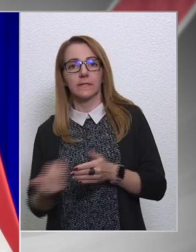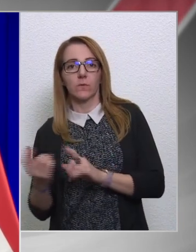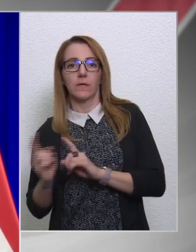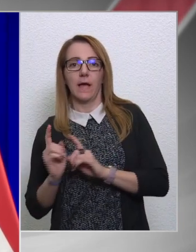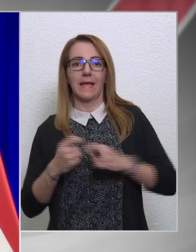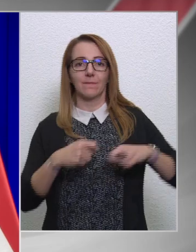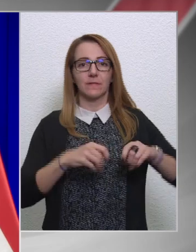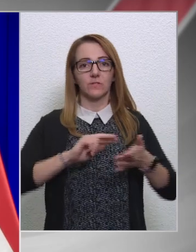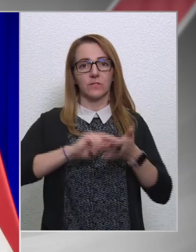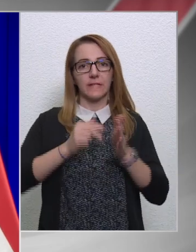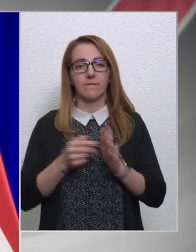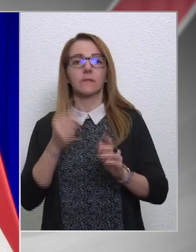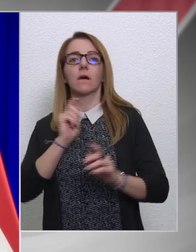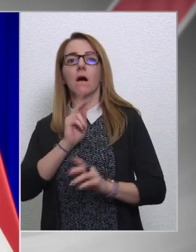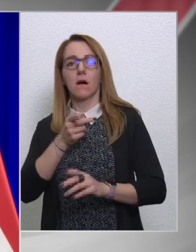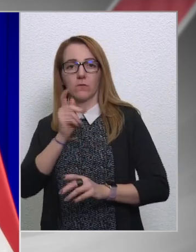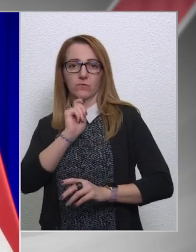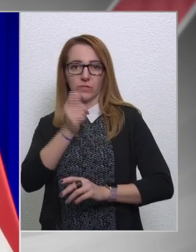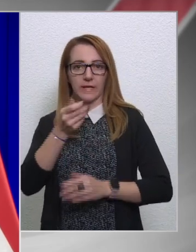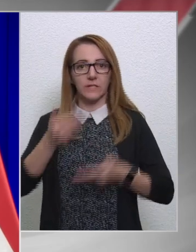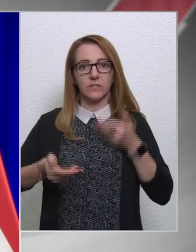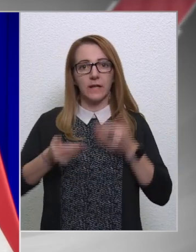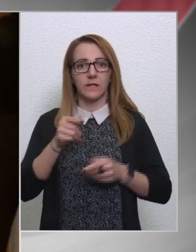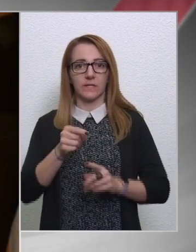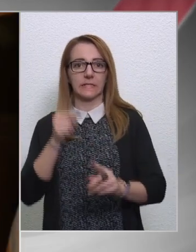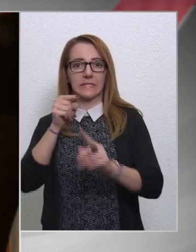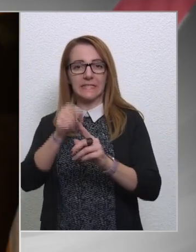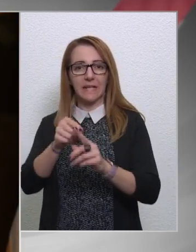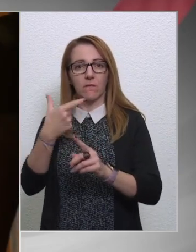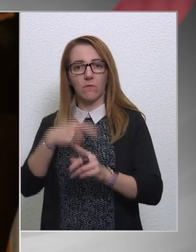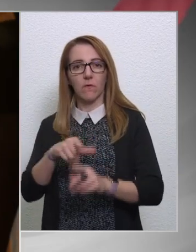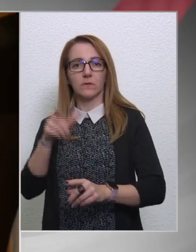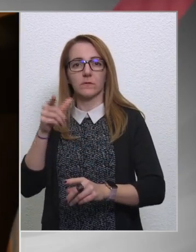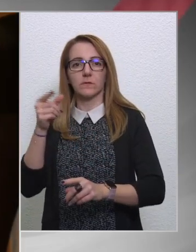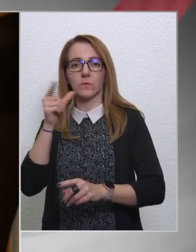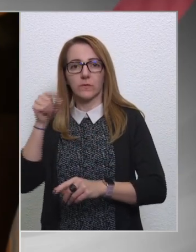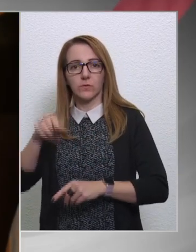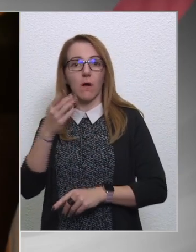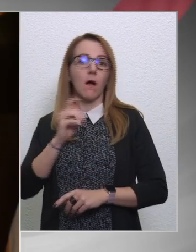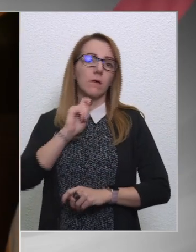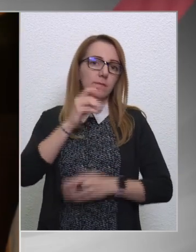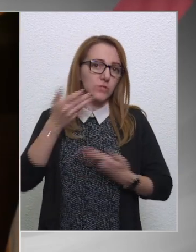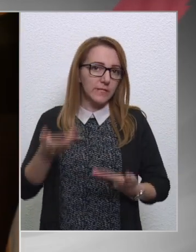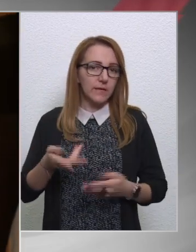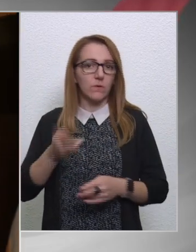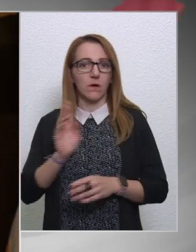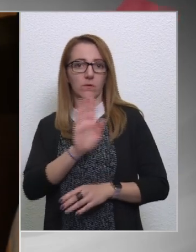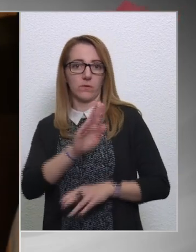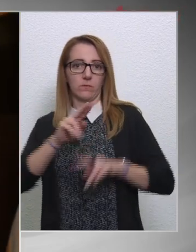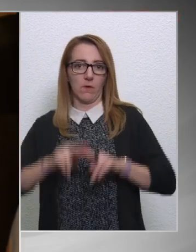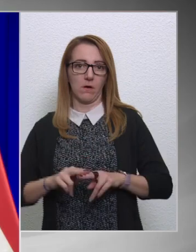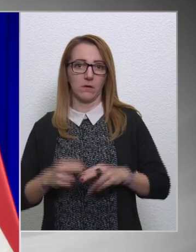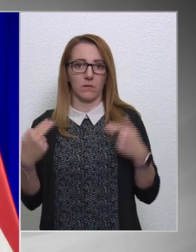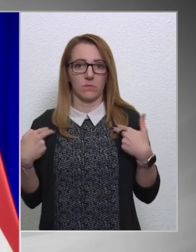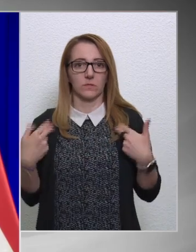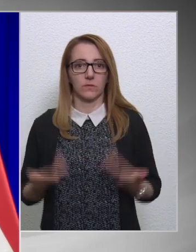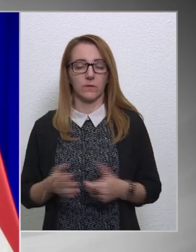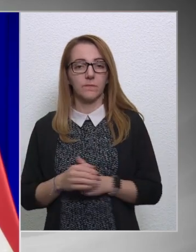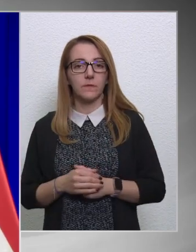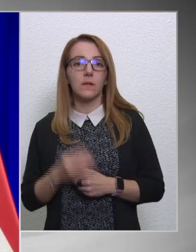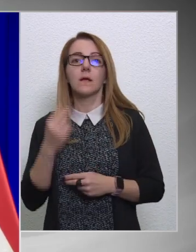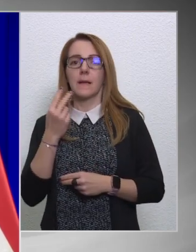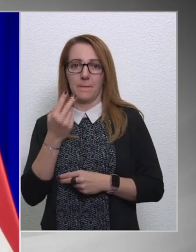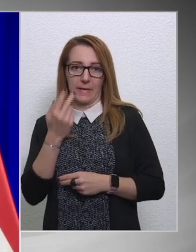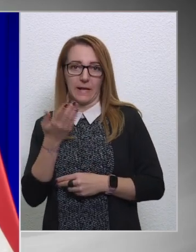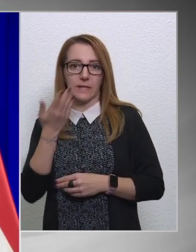sikeresek a tájgyalások. Ezt a célt tűztük ki magunk elé júniusban. Amennyiben ez nem sikerülne, akkor ön maradna a posztján? Hát azt